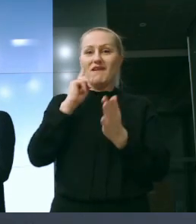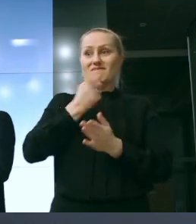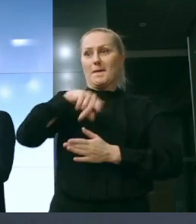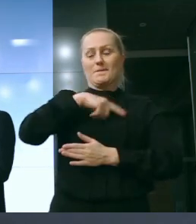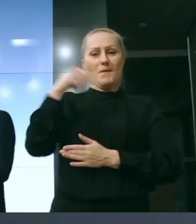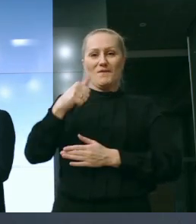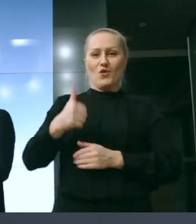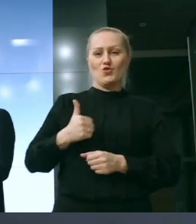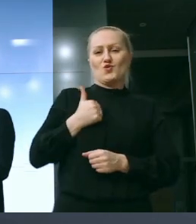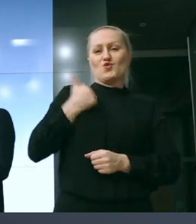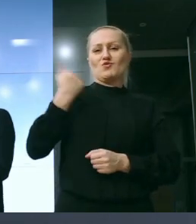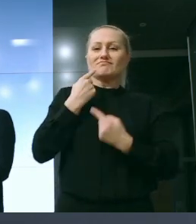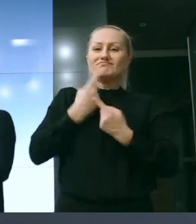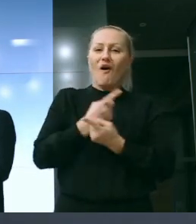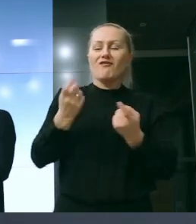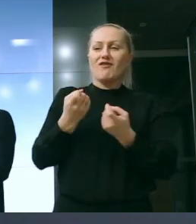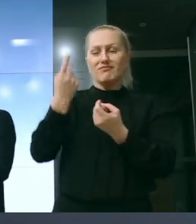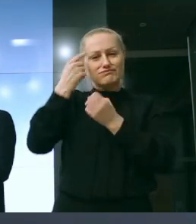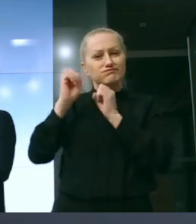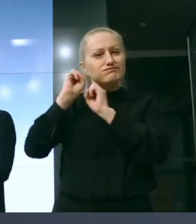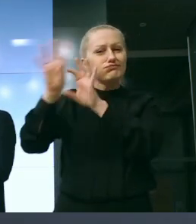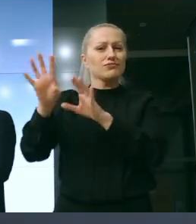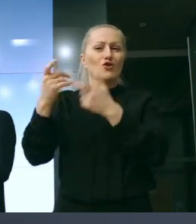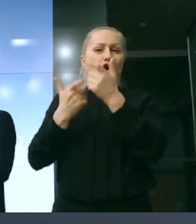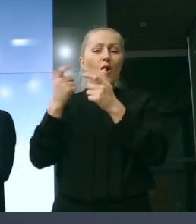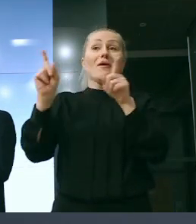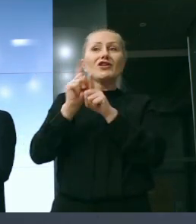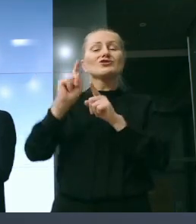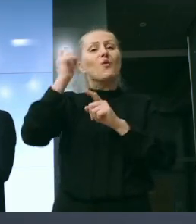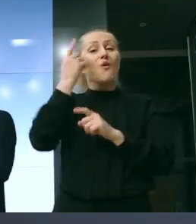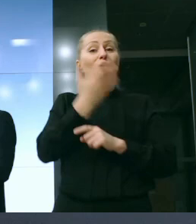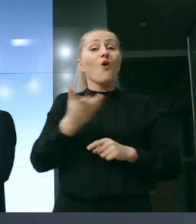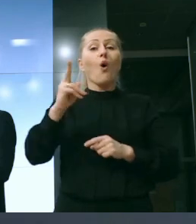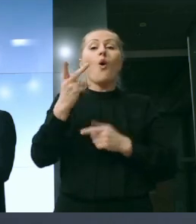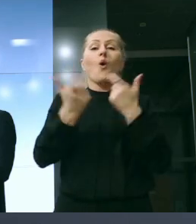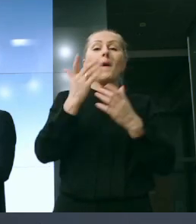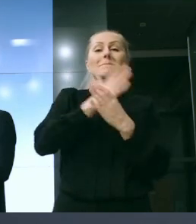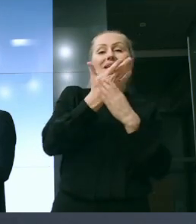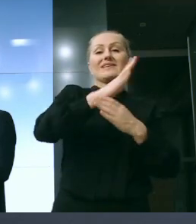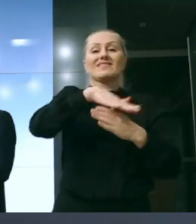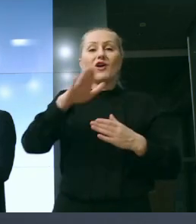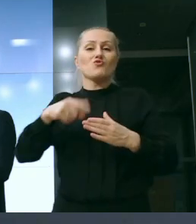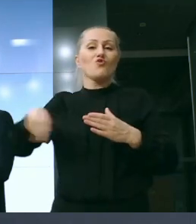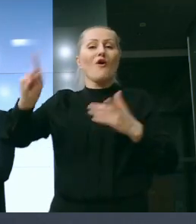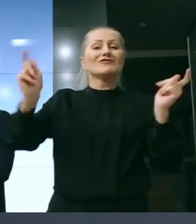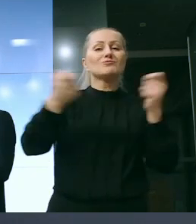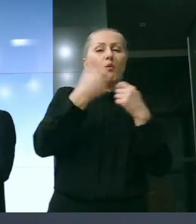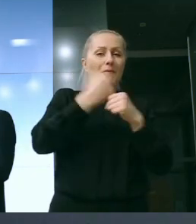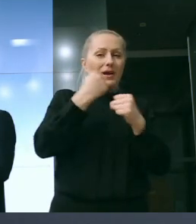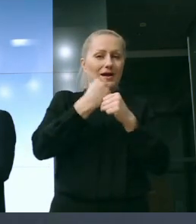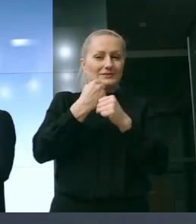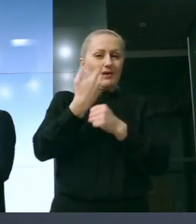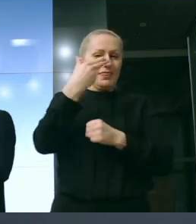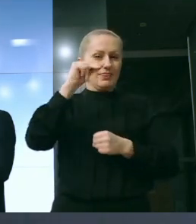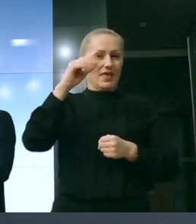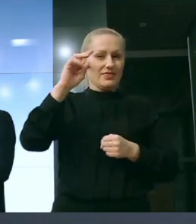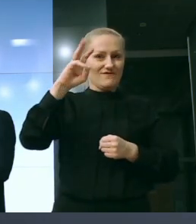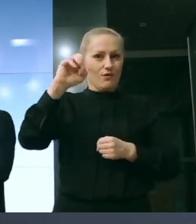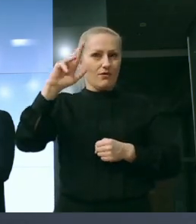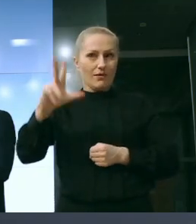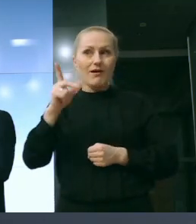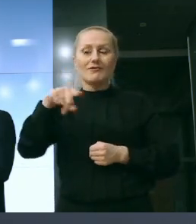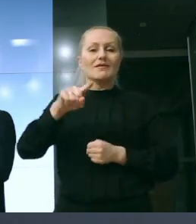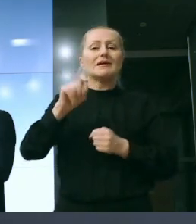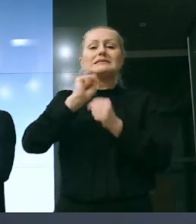dumą dzielić się też inspiracją, szczególnie ci z Państwa, którzy w tym międzynarodowym networku swoim niejednokrotnie też myślę, są takimi perełkami, które